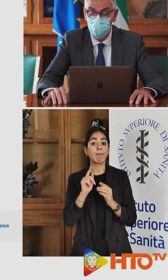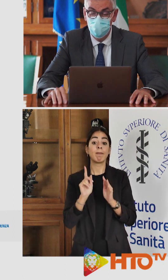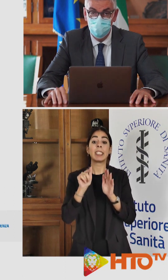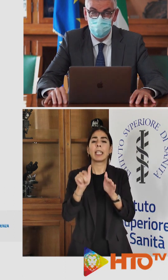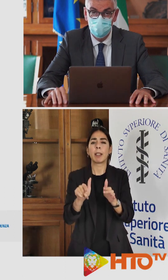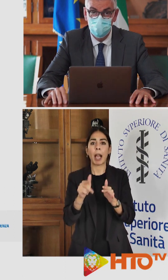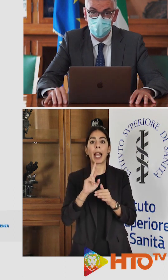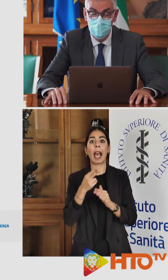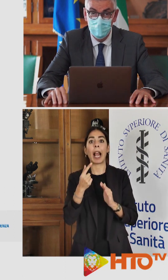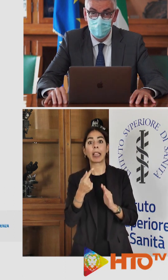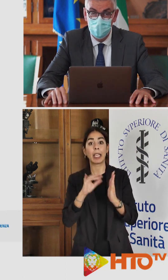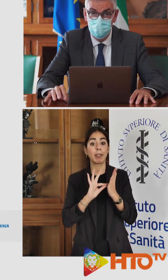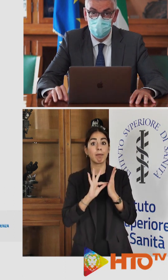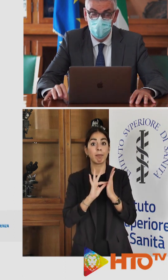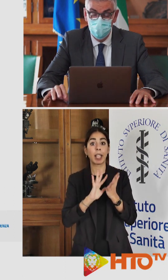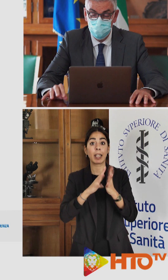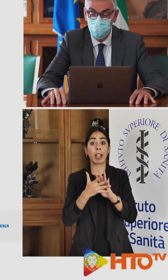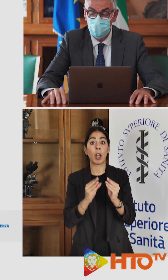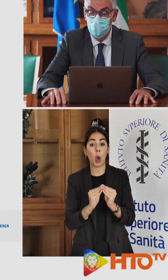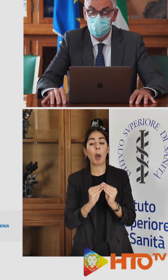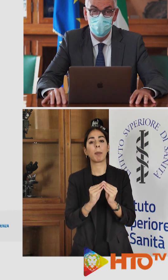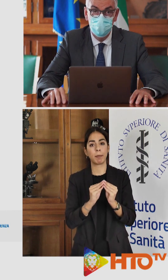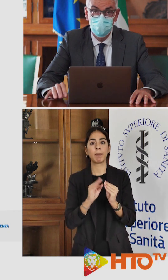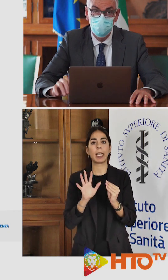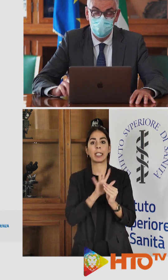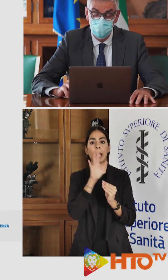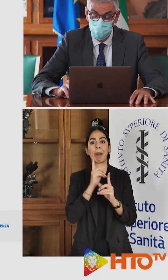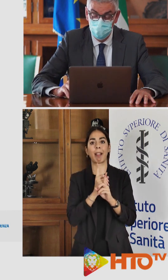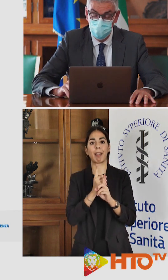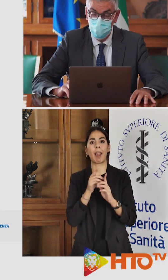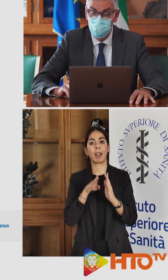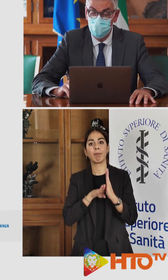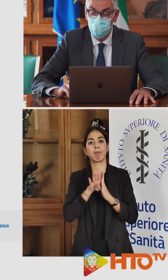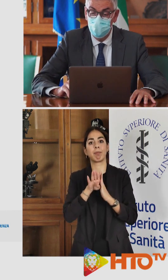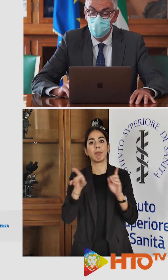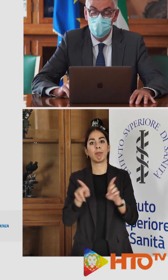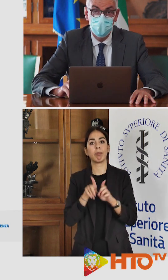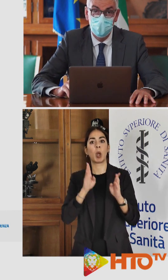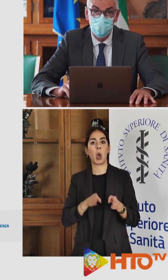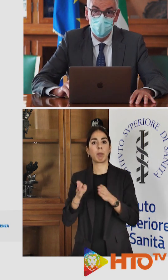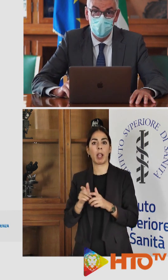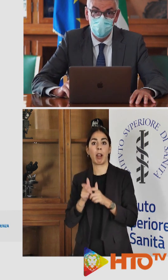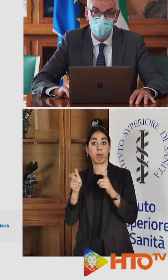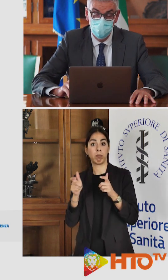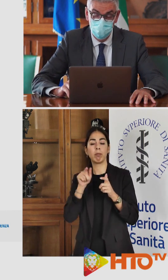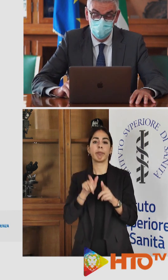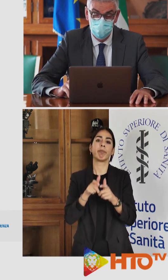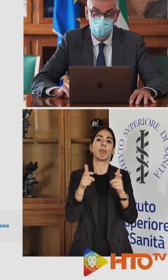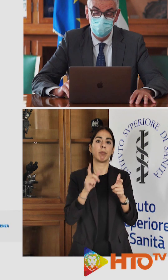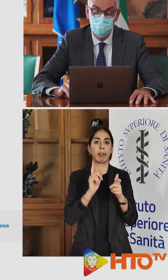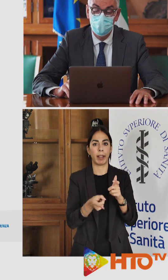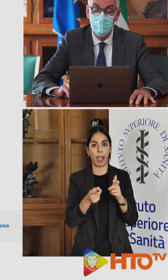avanti nel tempo mostrano come l'RT dovrebbe seguire l'andamento di quello dell'ospedalizzazione, quindi quello aumentato è pari a 1